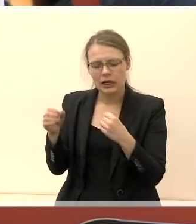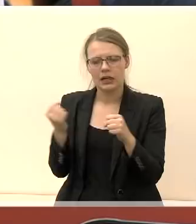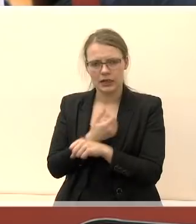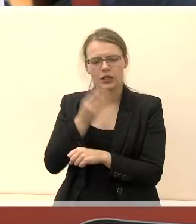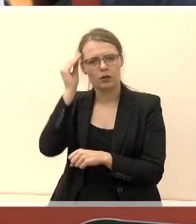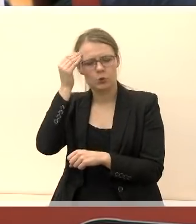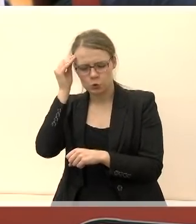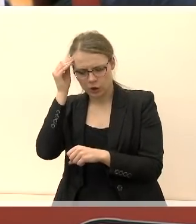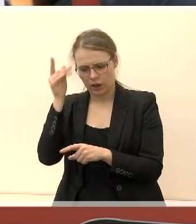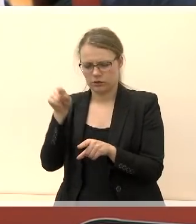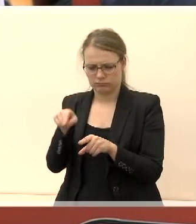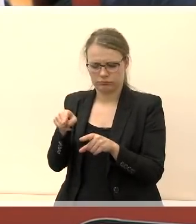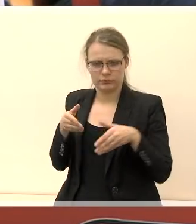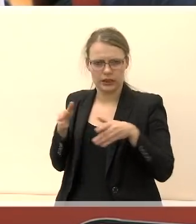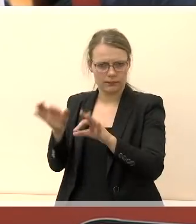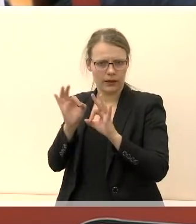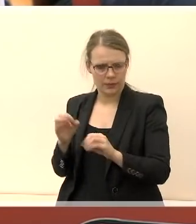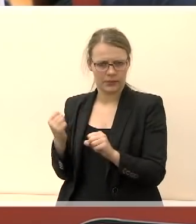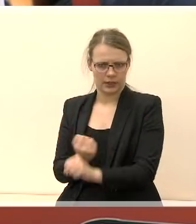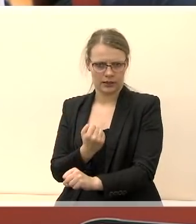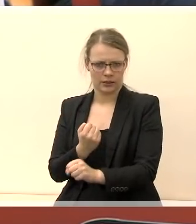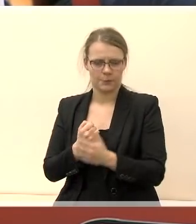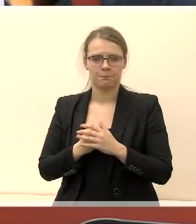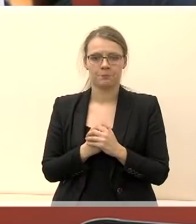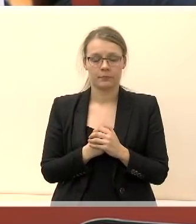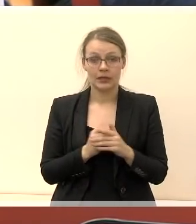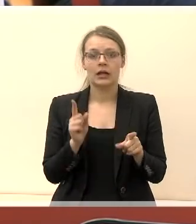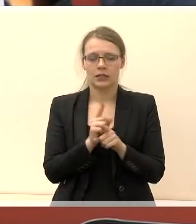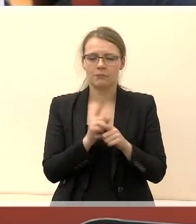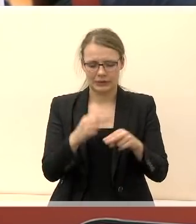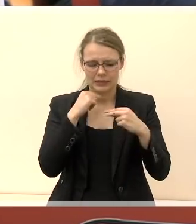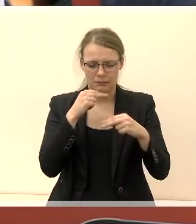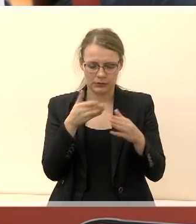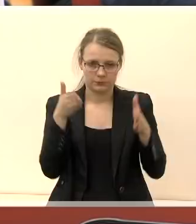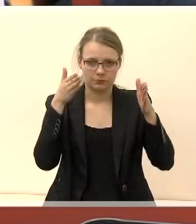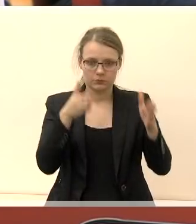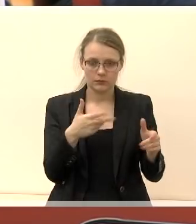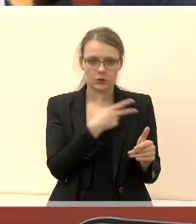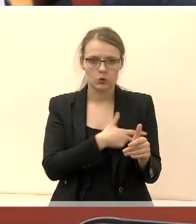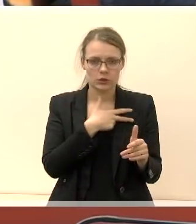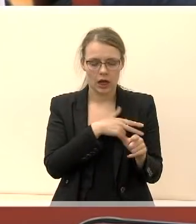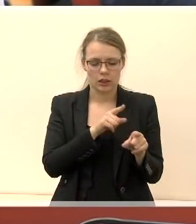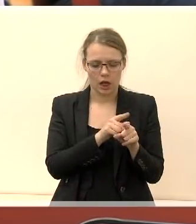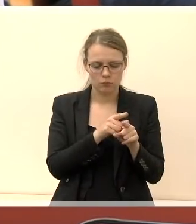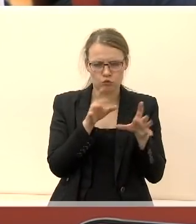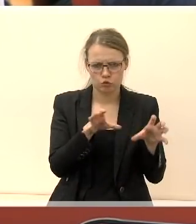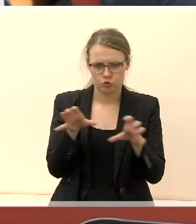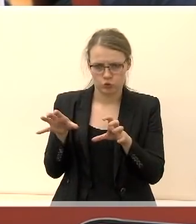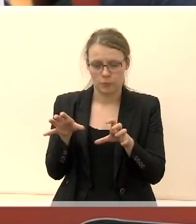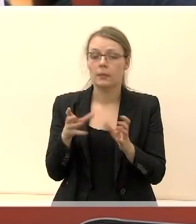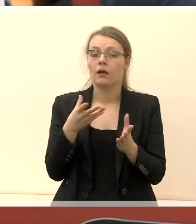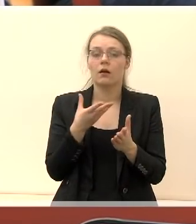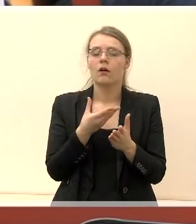susiekimo ministeriją. Taip pat ypatingą dėmesį įskirsime socialinio prūpinimo sartyje. Mūsų